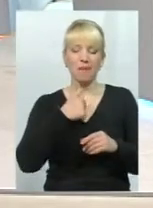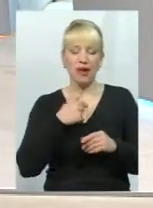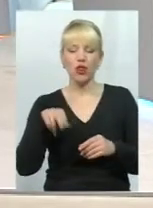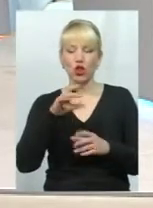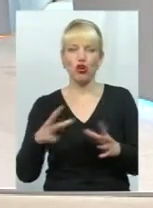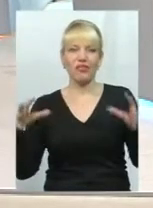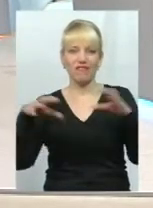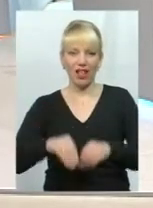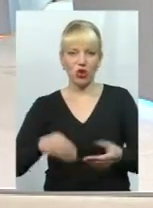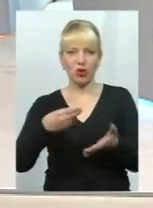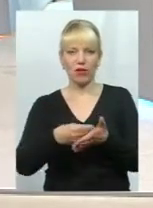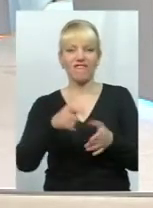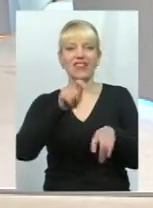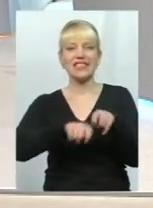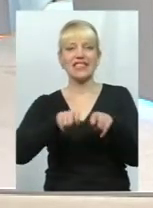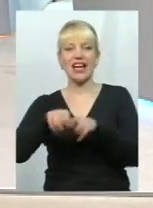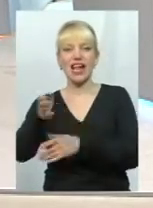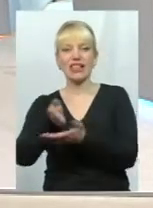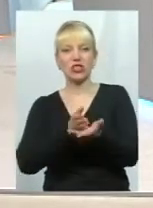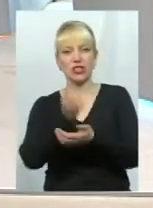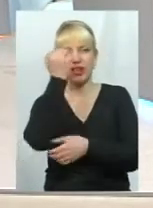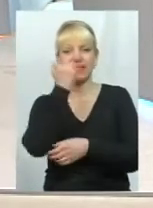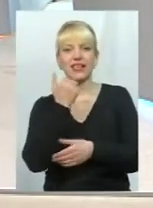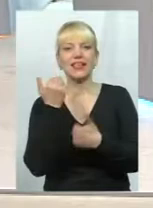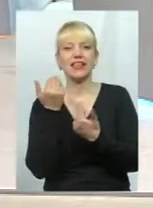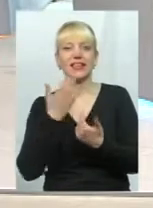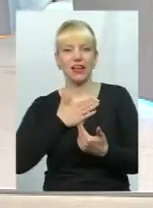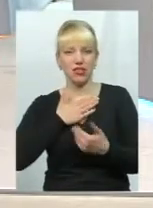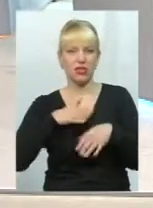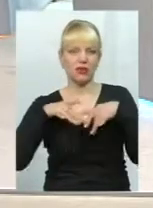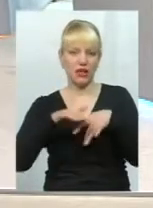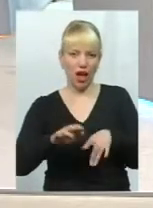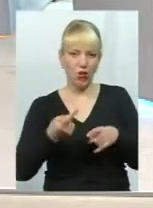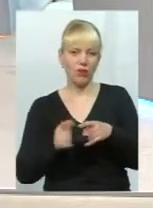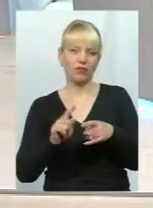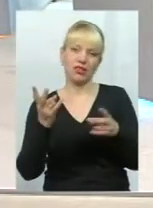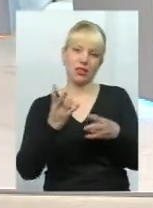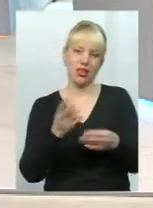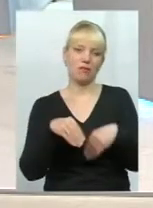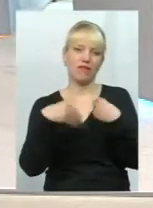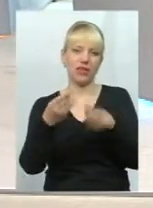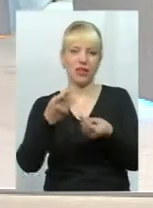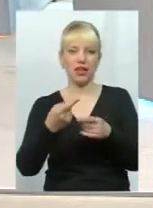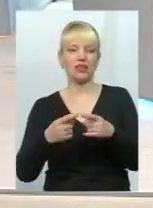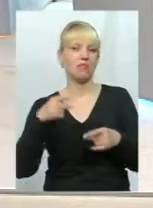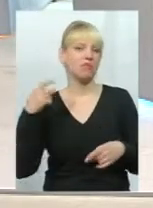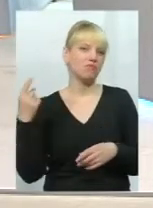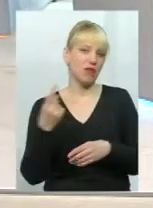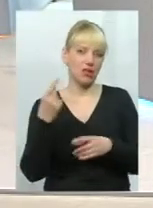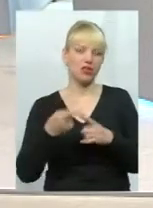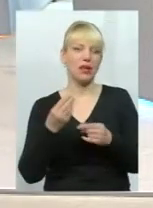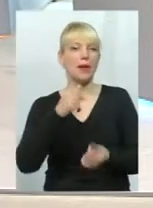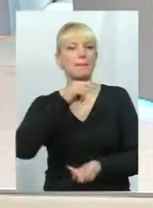фіскальна служба завдяки її заходам, але звичайно треба перед все віддати пальму першості бізнесу,